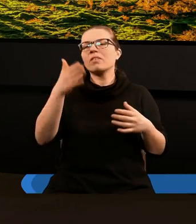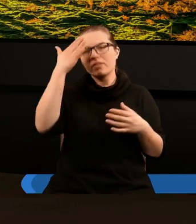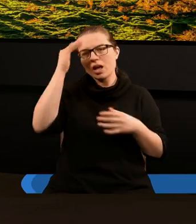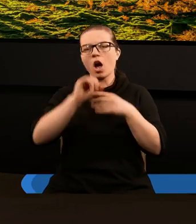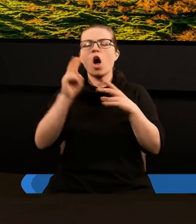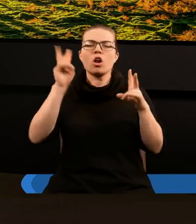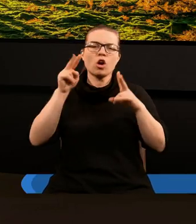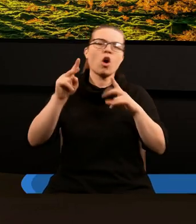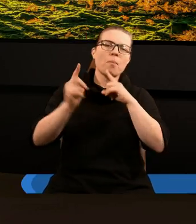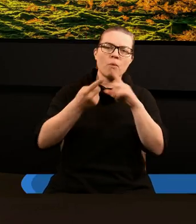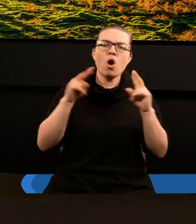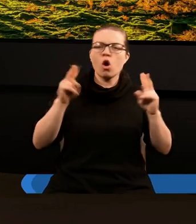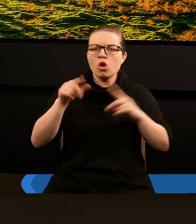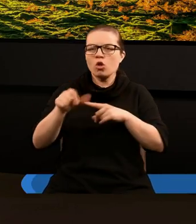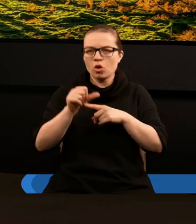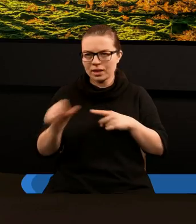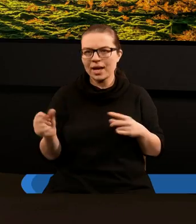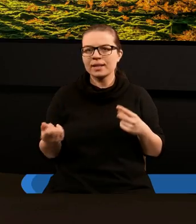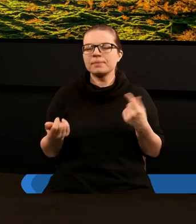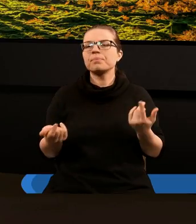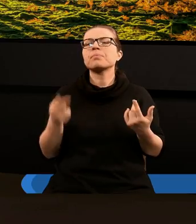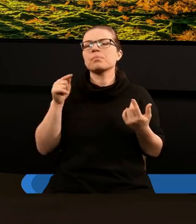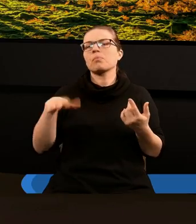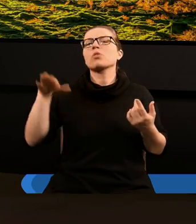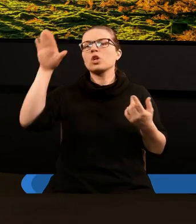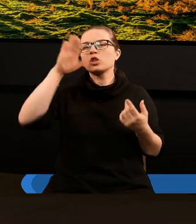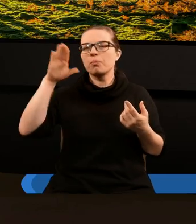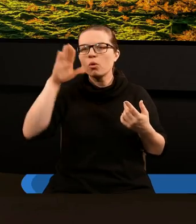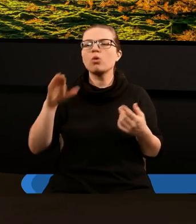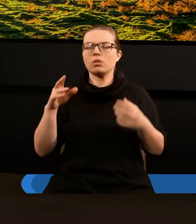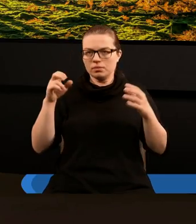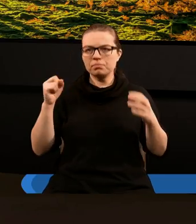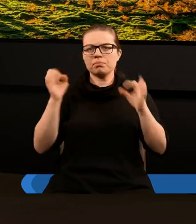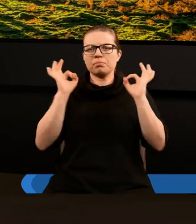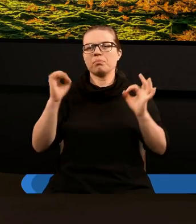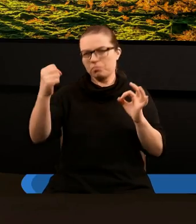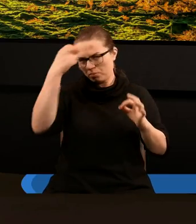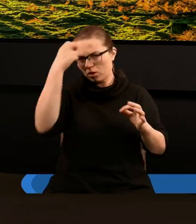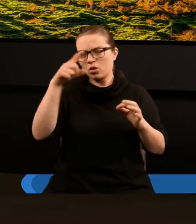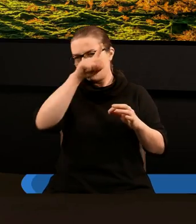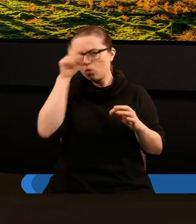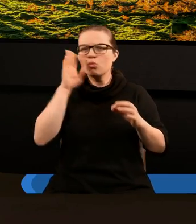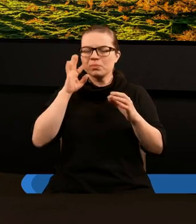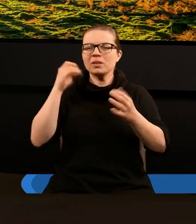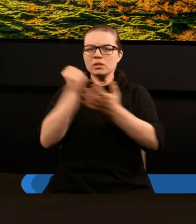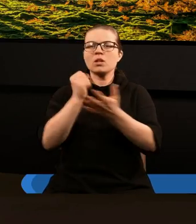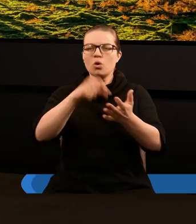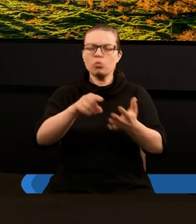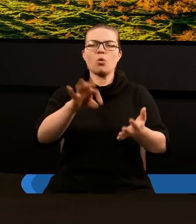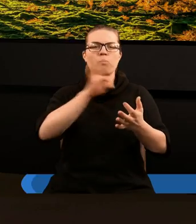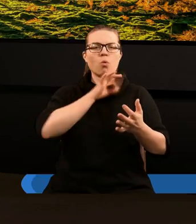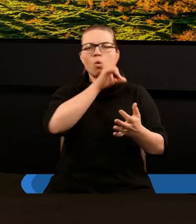kogo to jest. Także możemy powiedzieć, że tak jakby Pan Bóg podstępował swój lud, podstępował lud, żeby